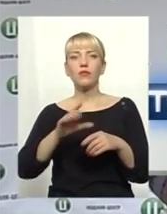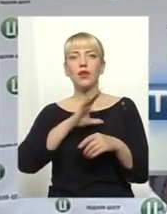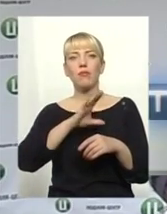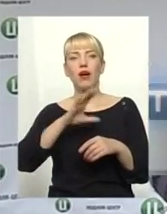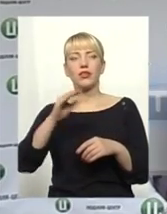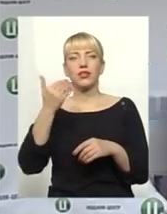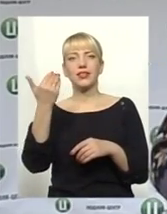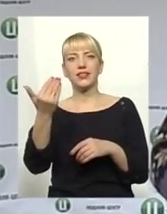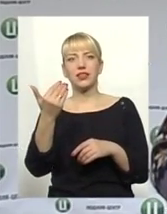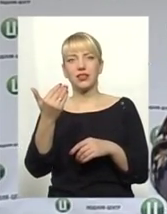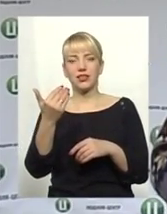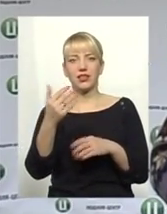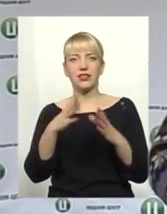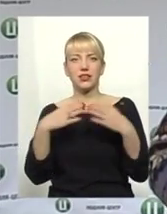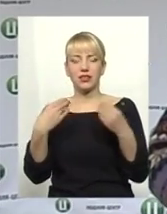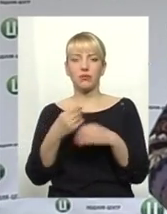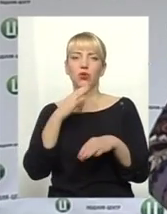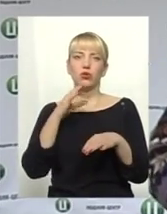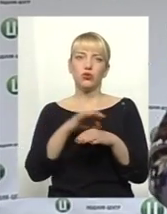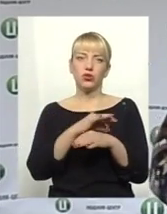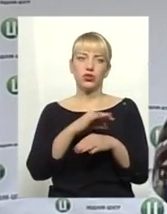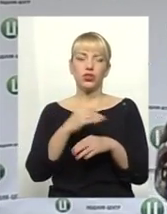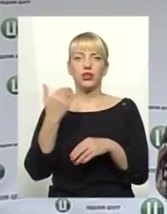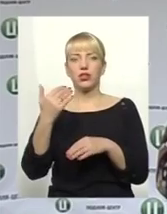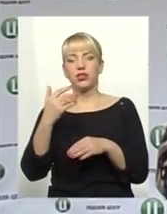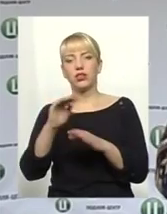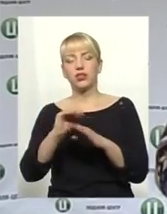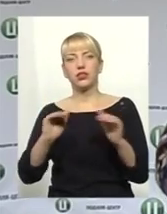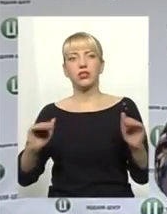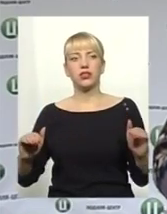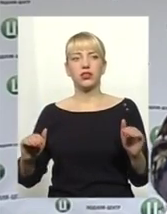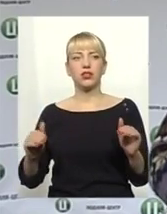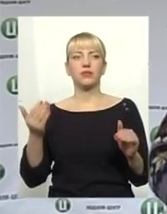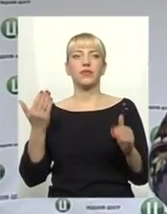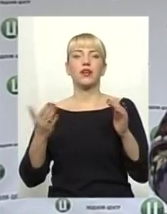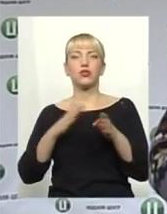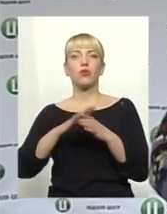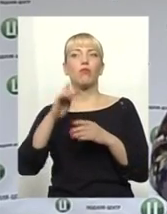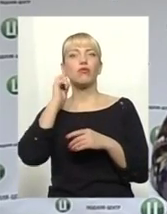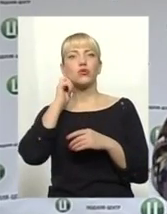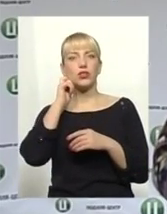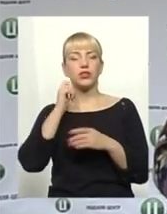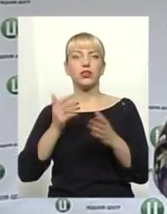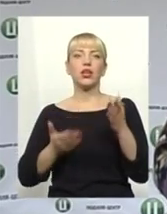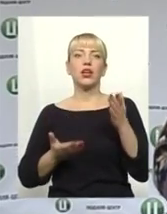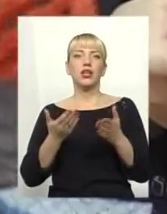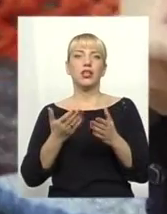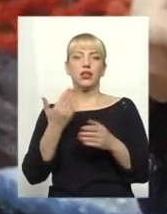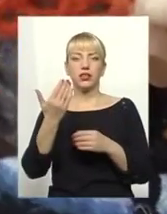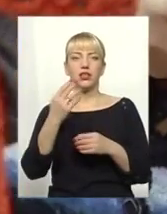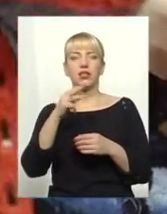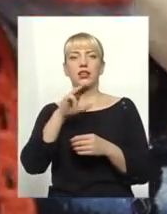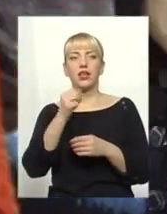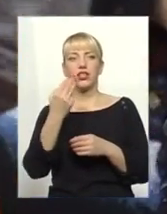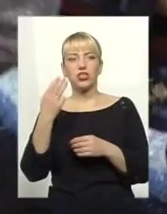їхні домочадці, їхні дружини, їхні діти, якщо вони вже повнолітні, їхні тещі,